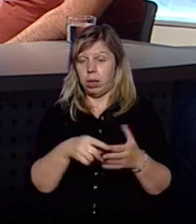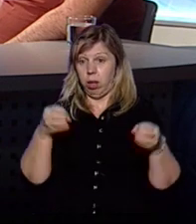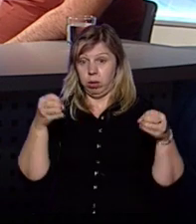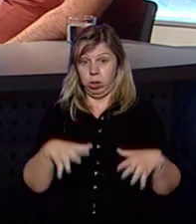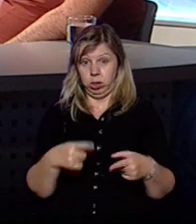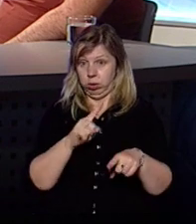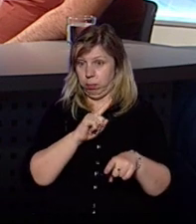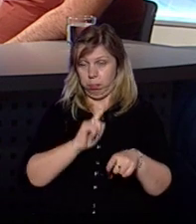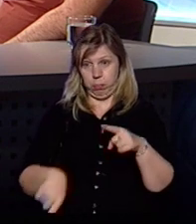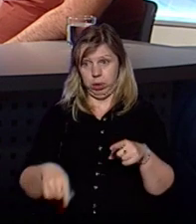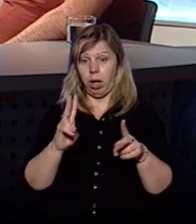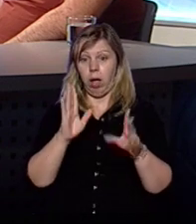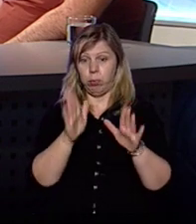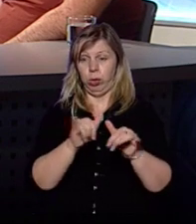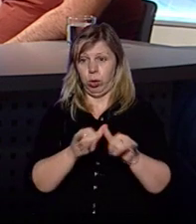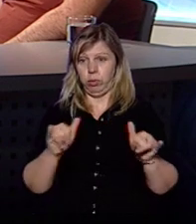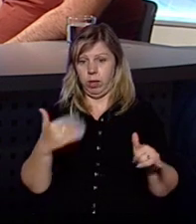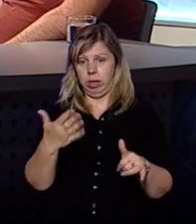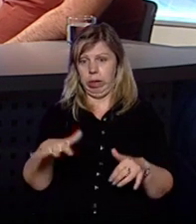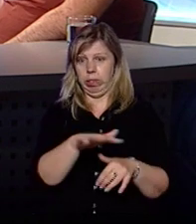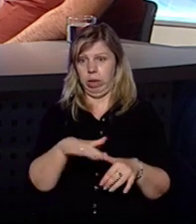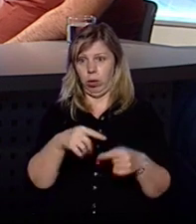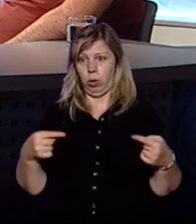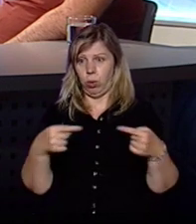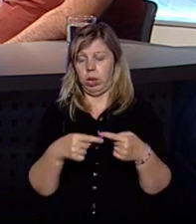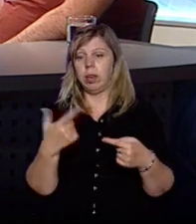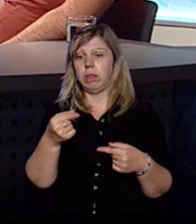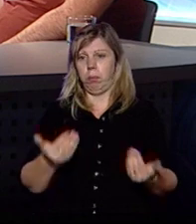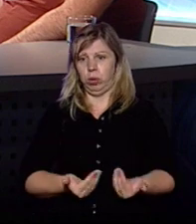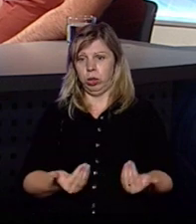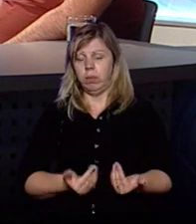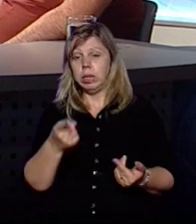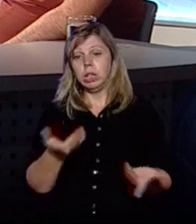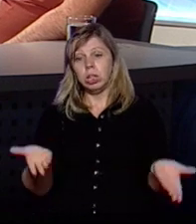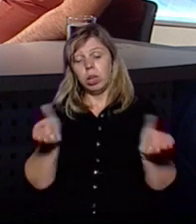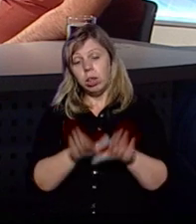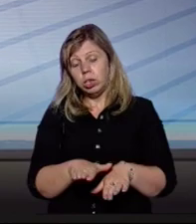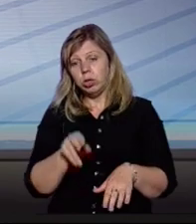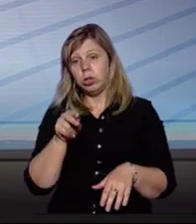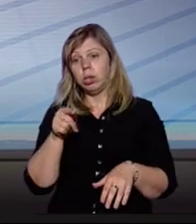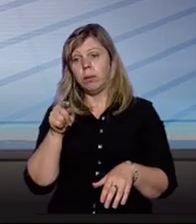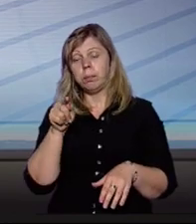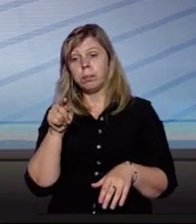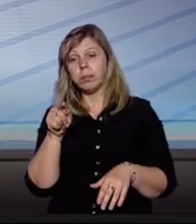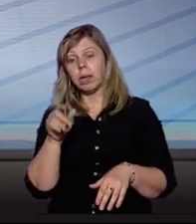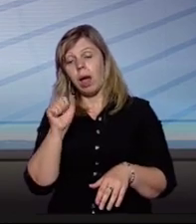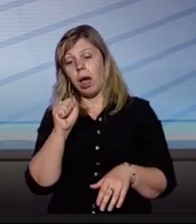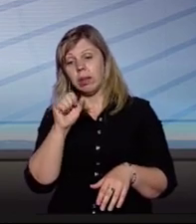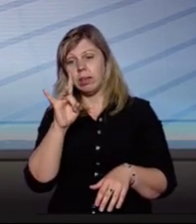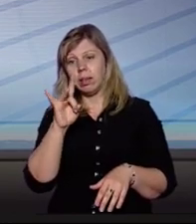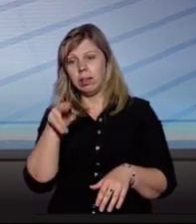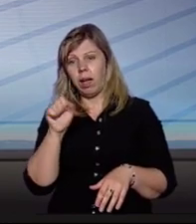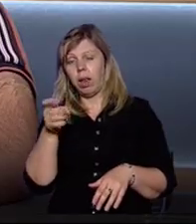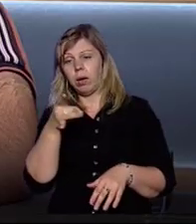цілому, як буде розвиватися їхня територія, конкретно де вони проживають. Чи залишаться тоді РДА або